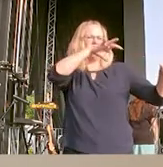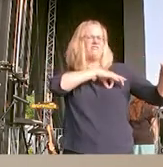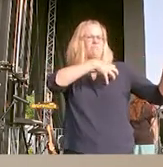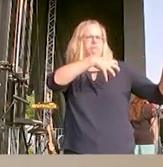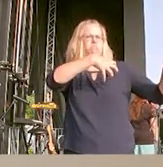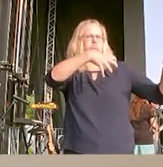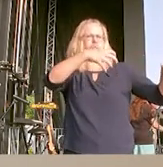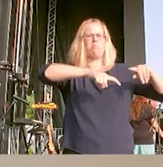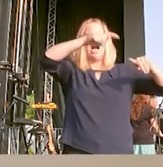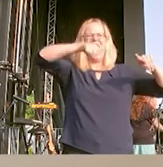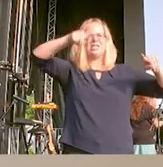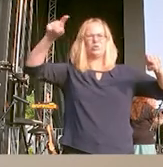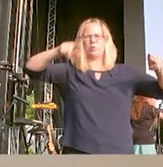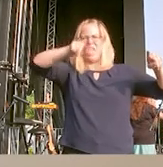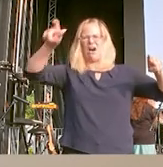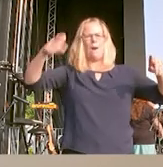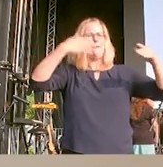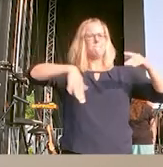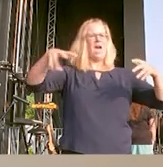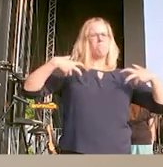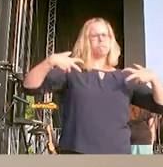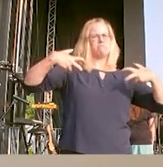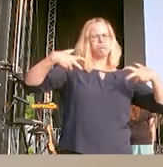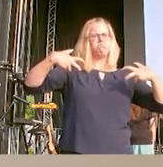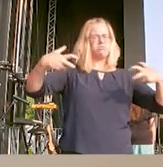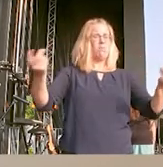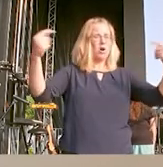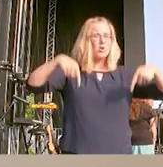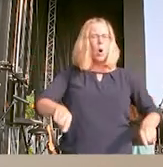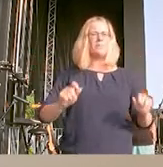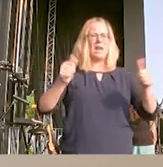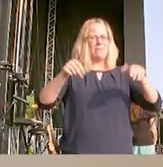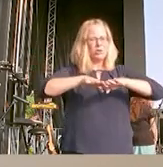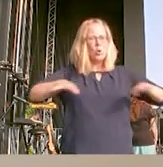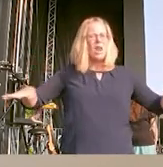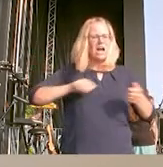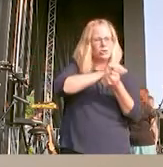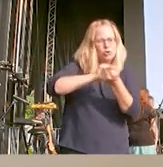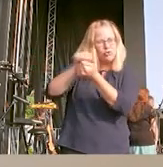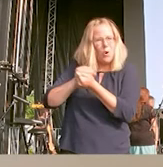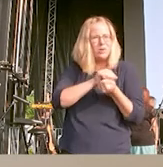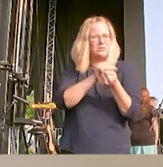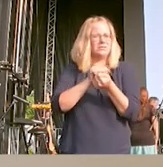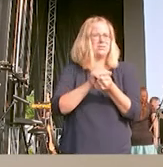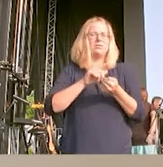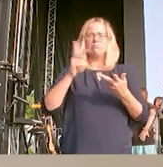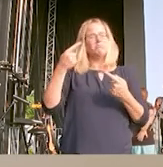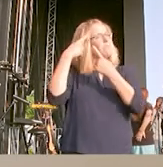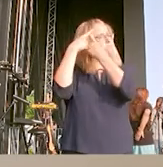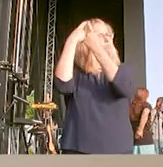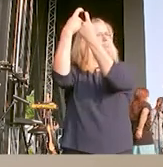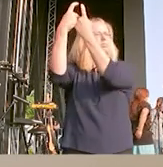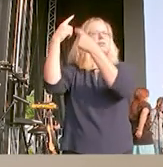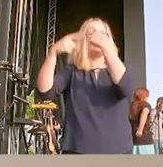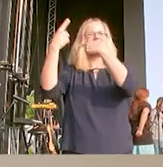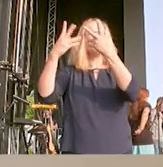Aktionäre zur Zerstörung unserer Lebensgrundlagen führt. Unser Denken darf nicht an